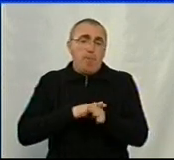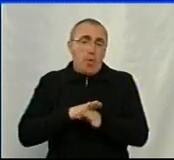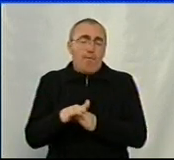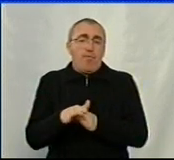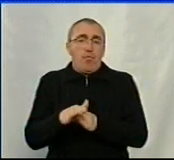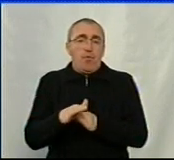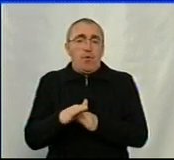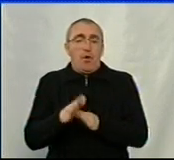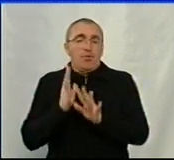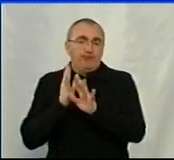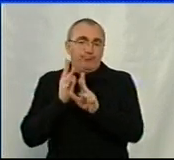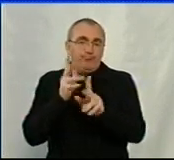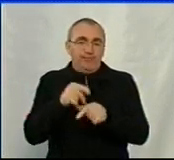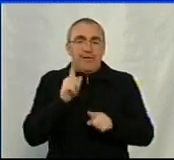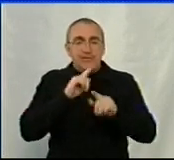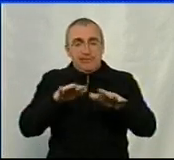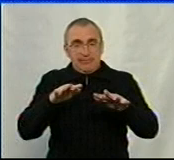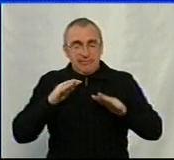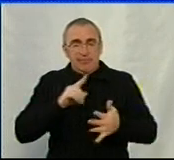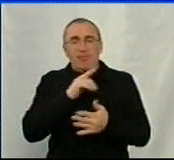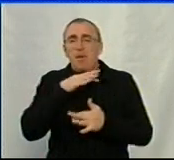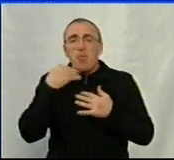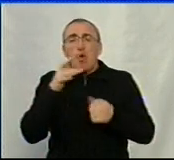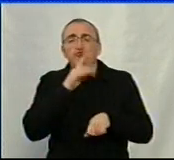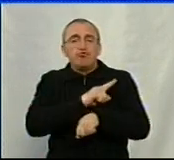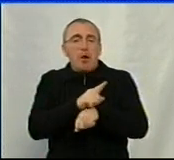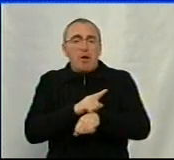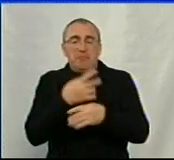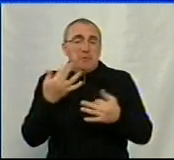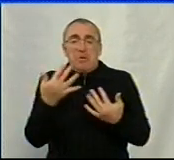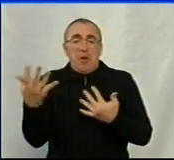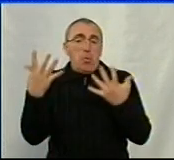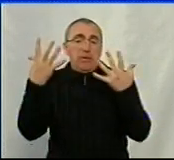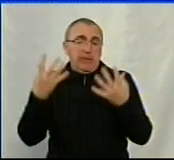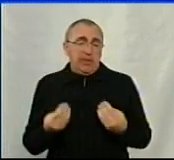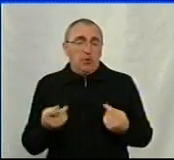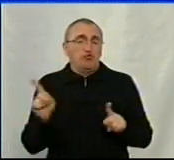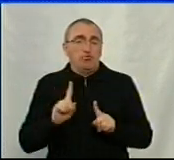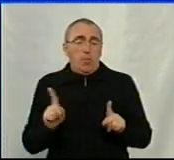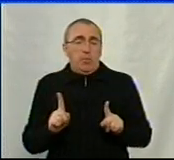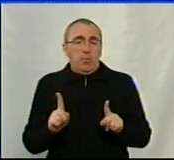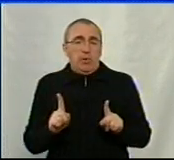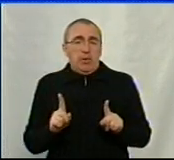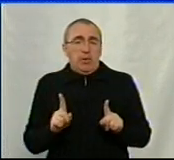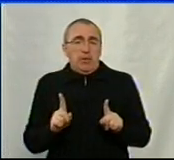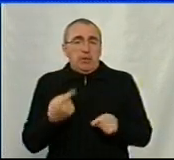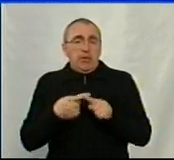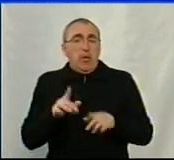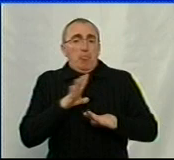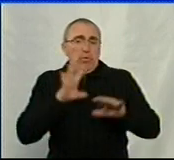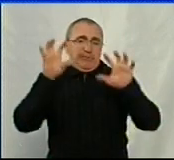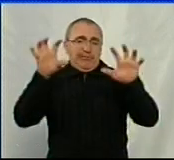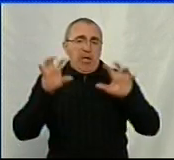чергове засідання, для цього нам не треба багато часу, для цього треба декілька діб, щоб це було